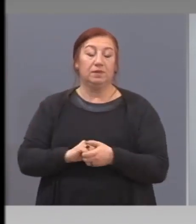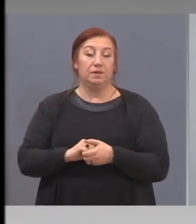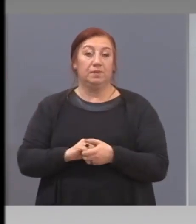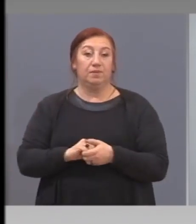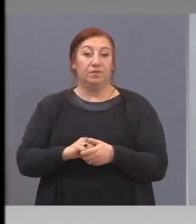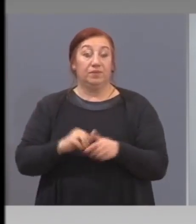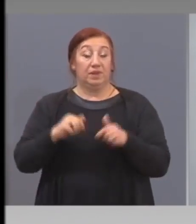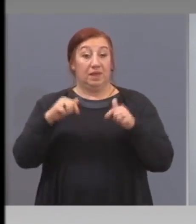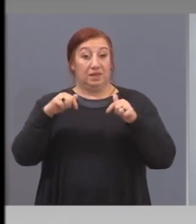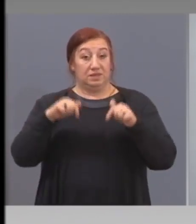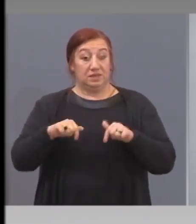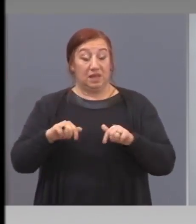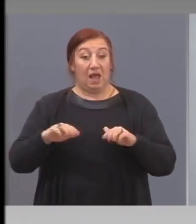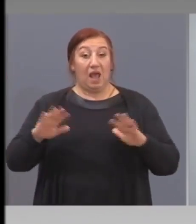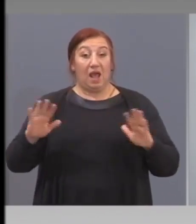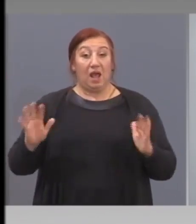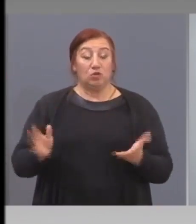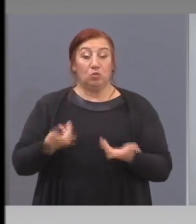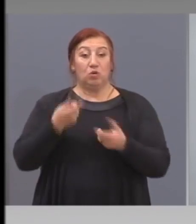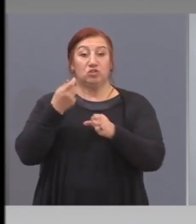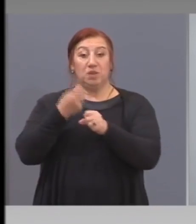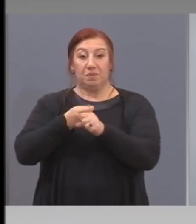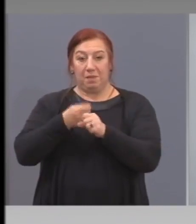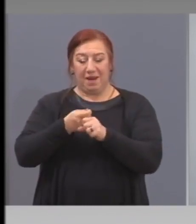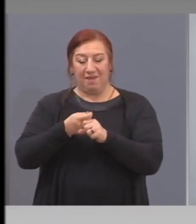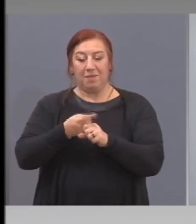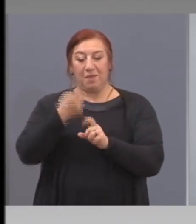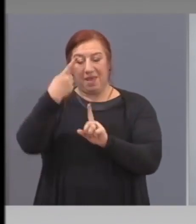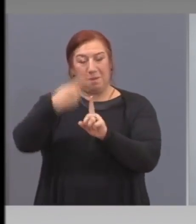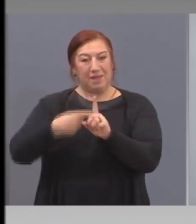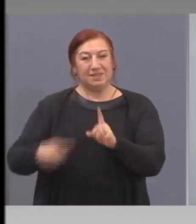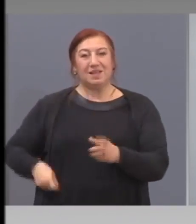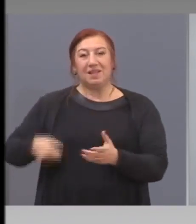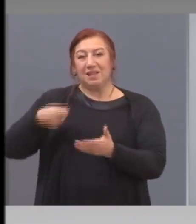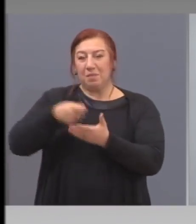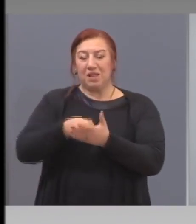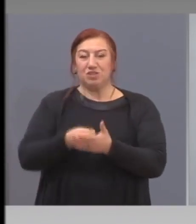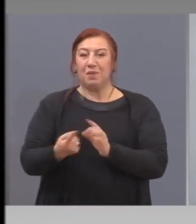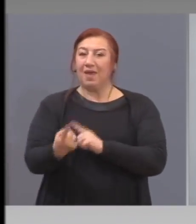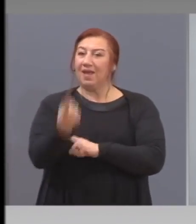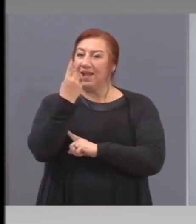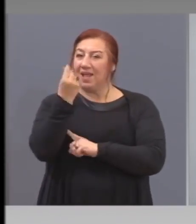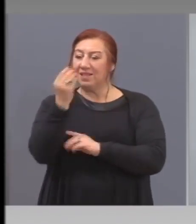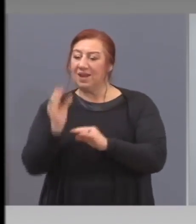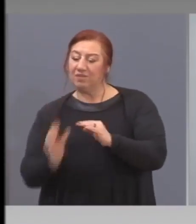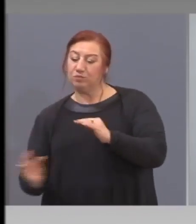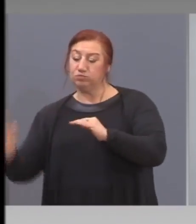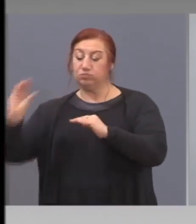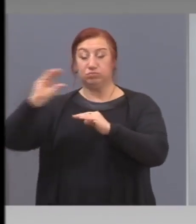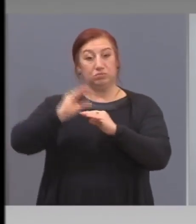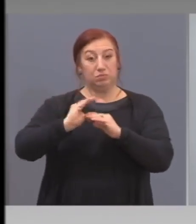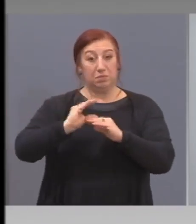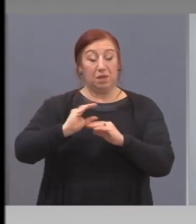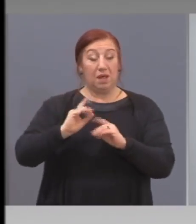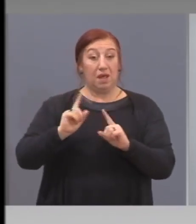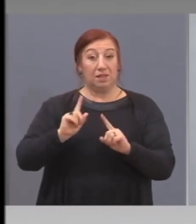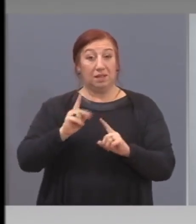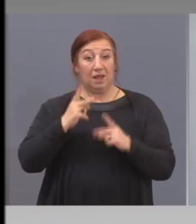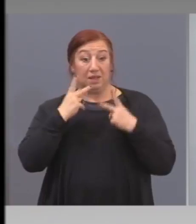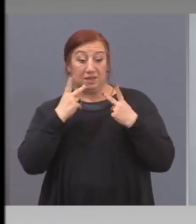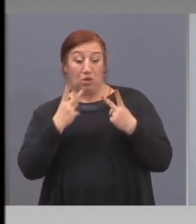сега, като почнеме на край на месеца да плащаме за платите по 1000 лева отгоре, да не стане, че съм малко.